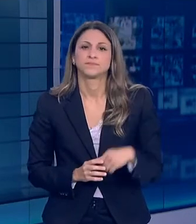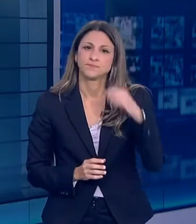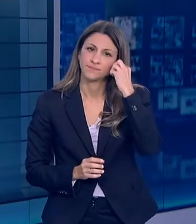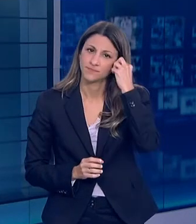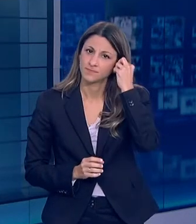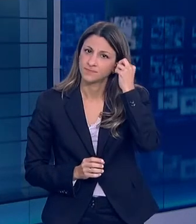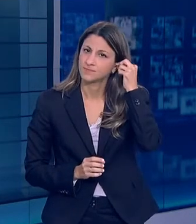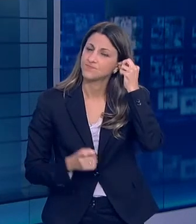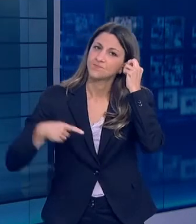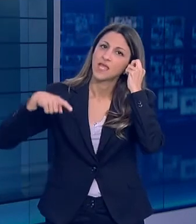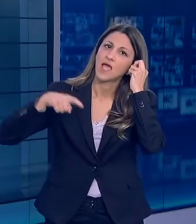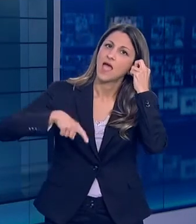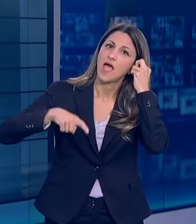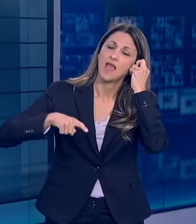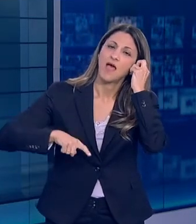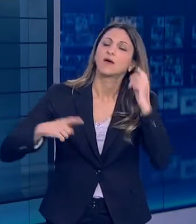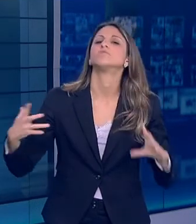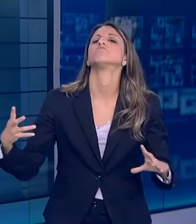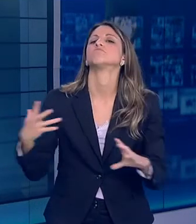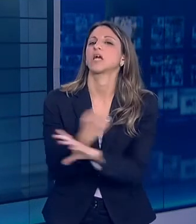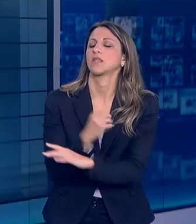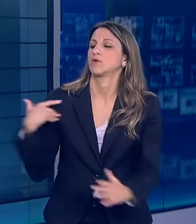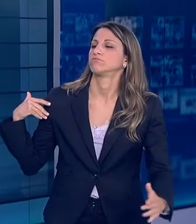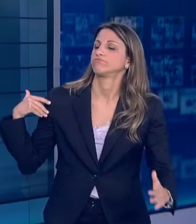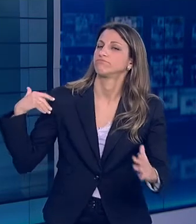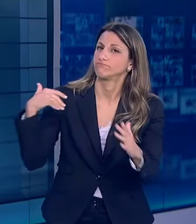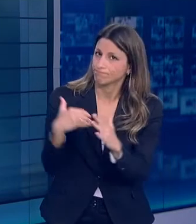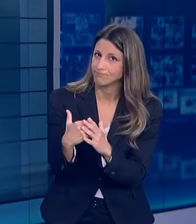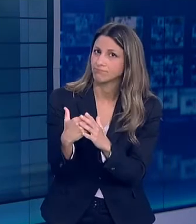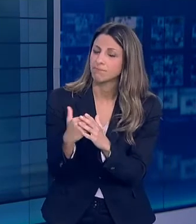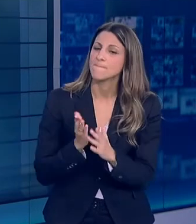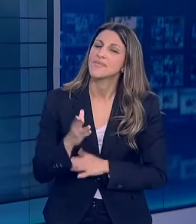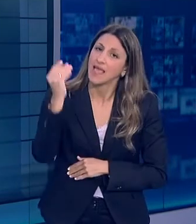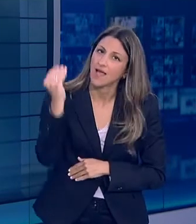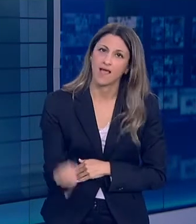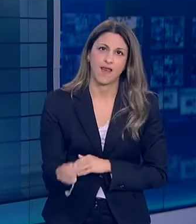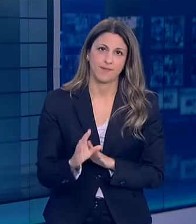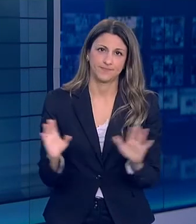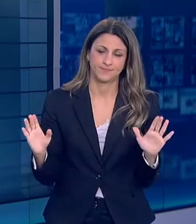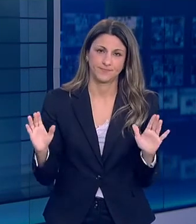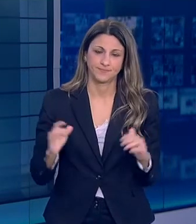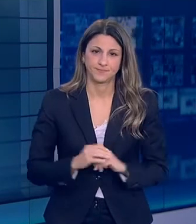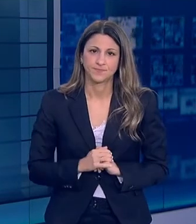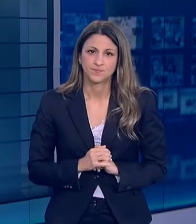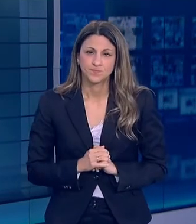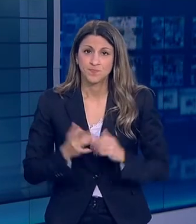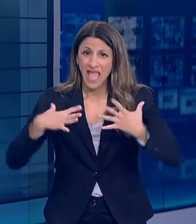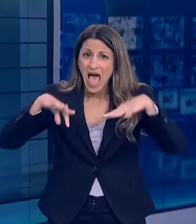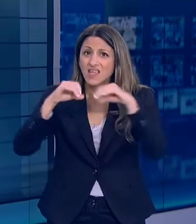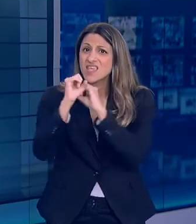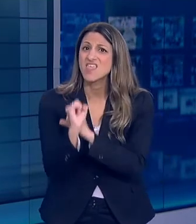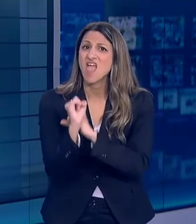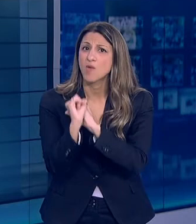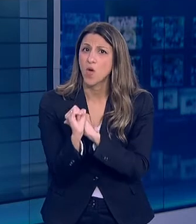Η πατρίδα μας ανταποκρίθηκε με ταχύτητα και χωρίς προηγούμενο στις έκτακτες συνθήκες που αφορούσαν τον ιό. Στις αρχές Ιανουαρίου